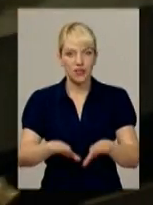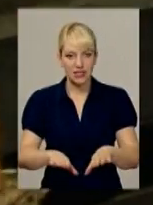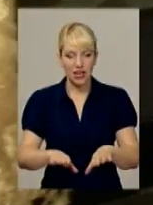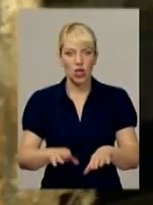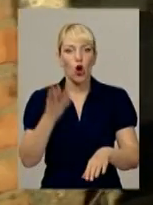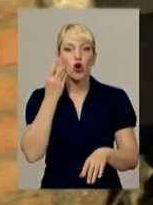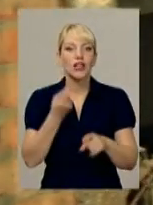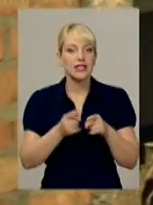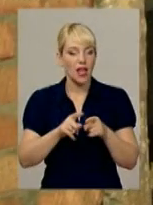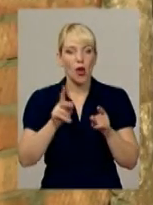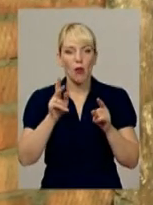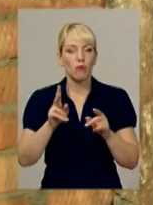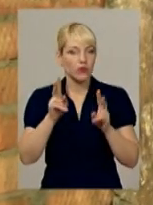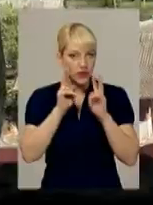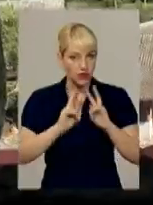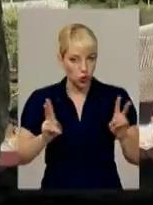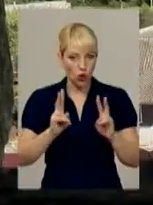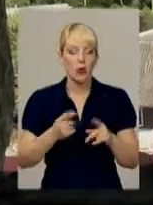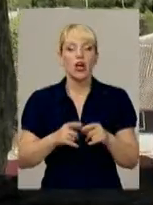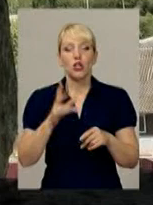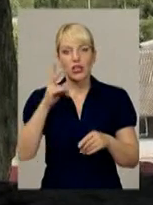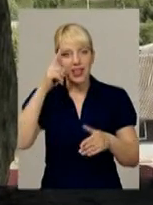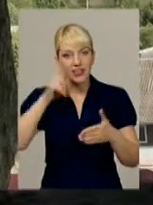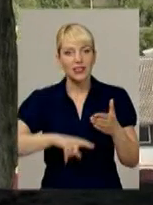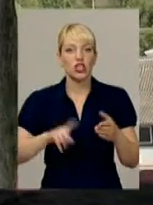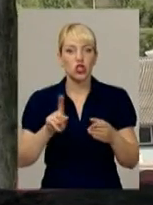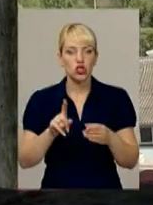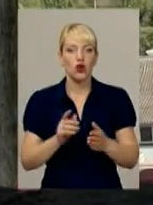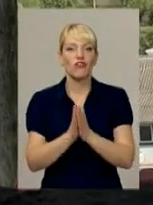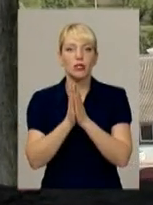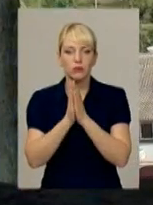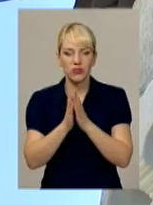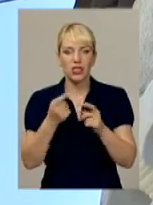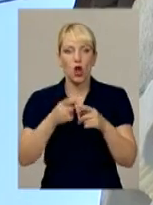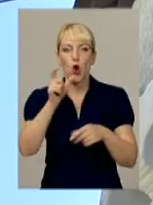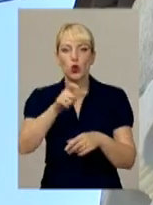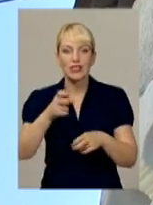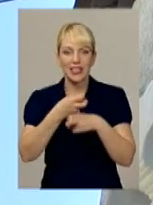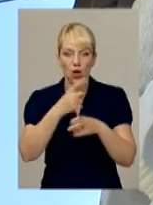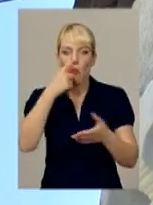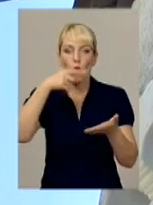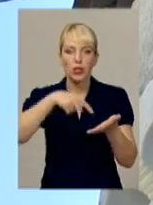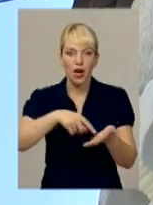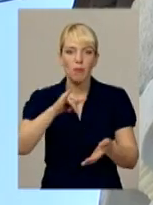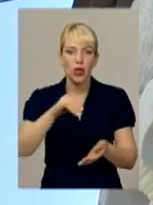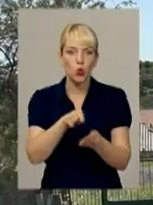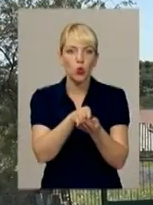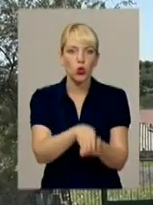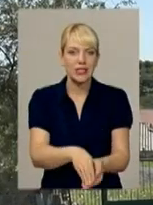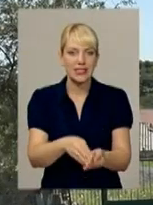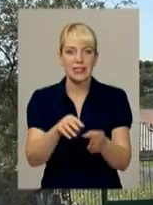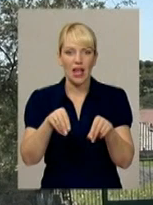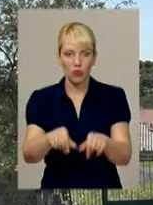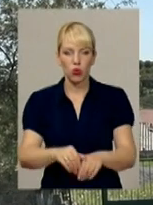вказують. Та все ж є надія, що нарешті відспівані людські кістки потраплять у землю. Світлана Поробок, Володимир Паламар із Сутковець,